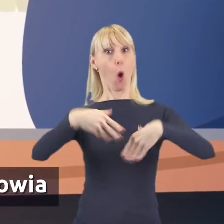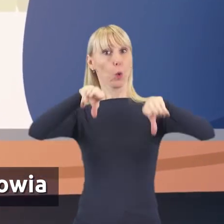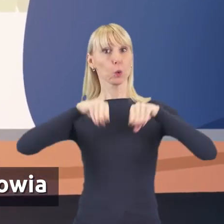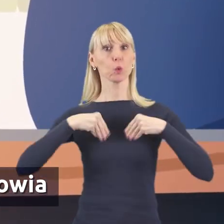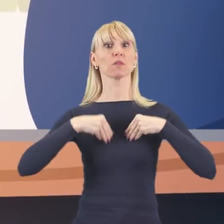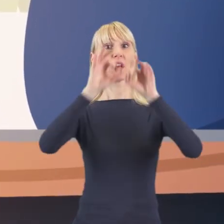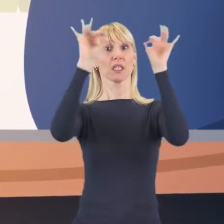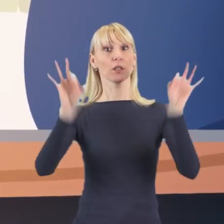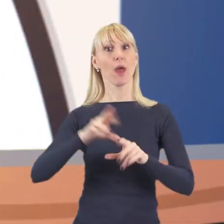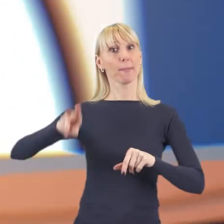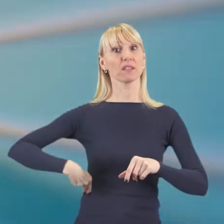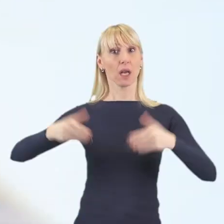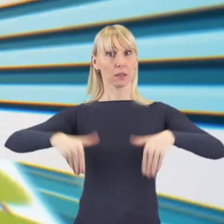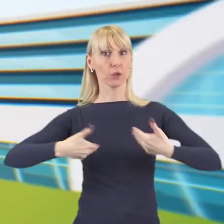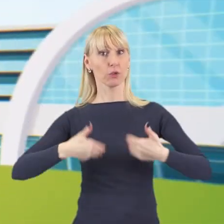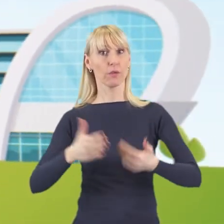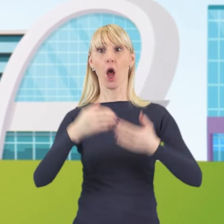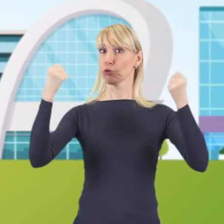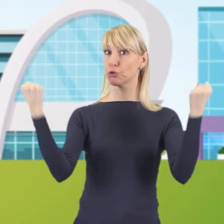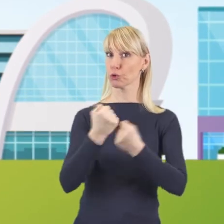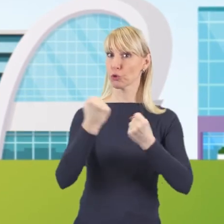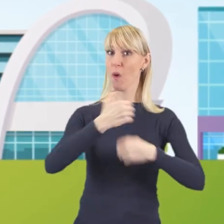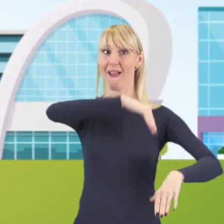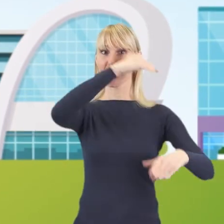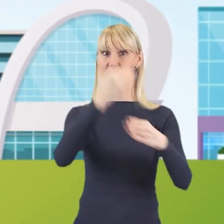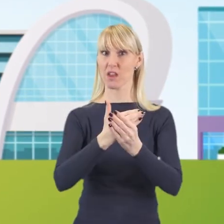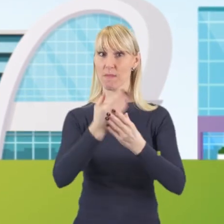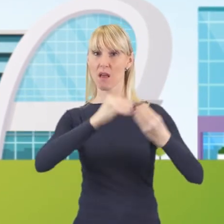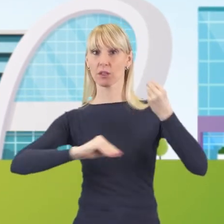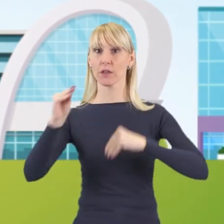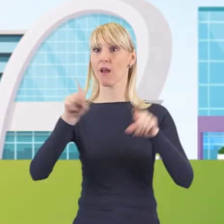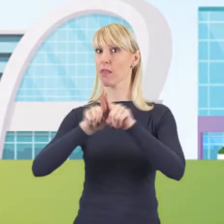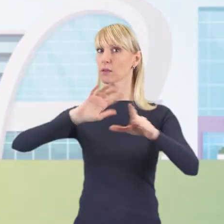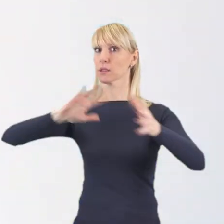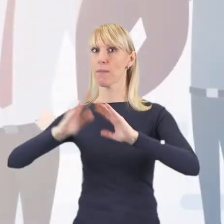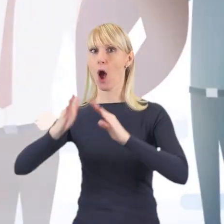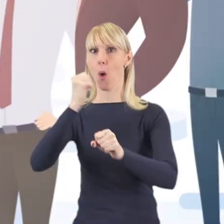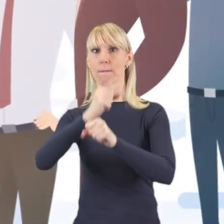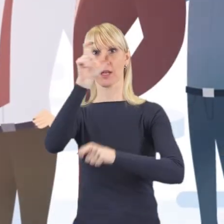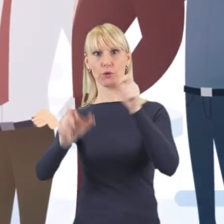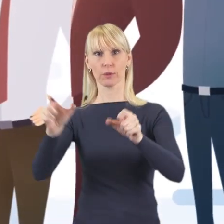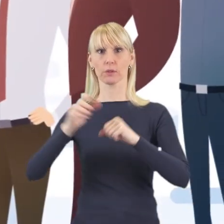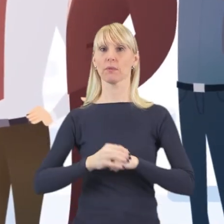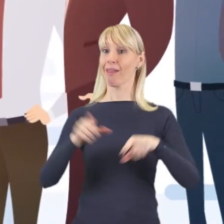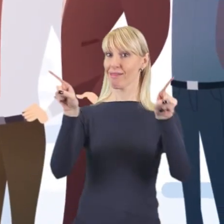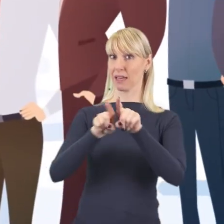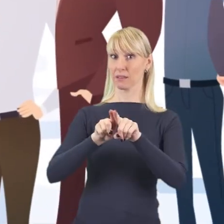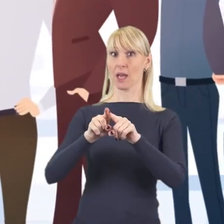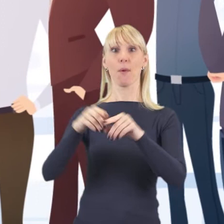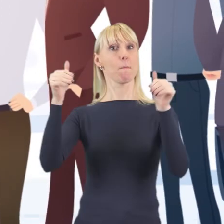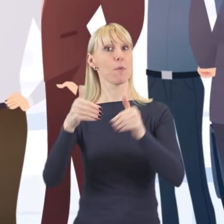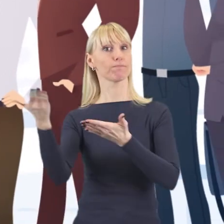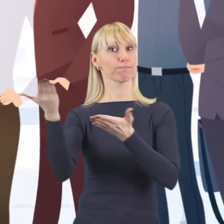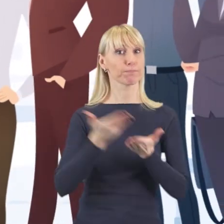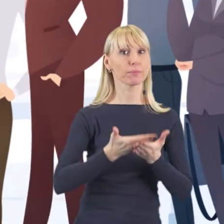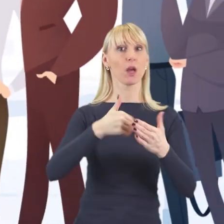Ministerstwa Zdrowia, nie tylko zwiększy siłę swojej marki, ale zadba o swoich pracowników. Też możesz wziąć udział w